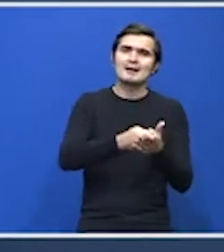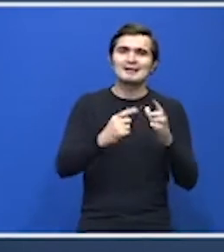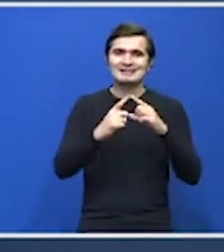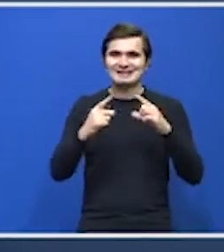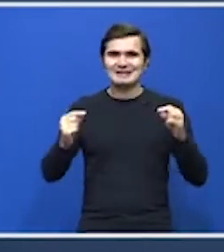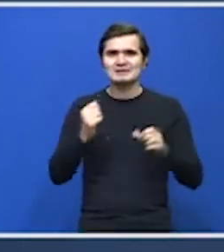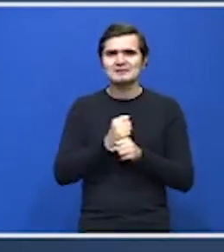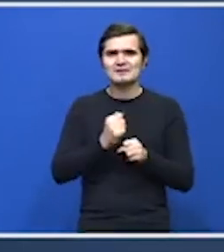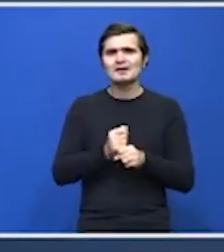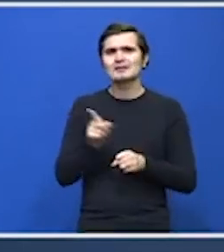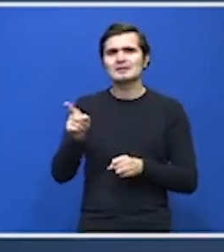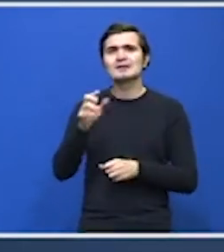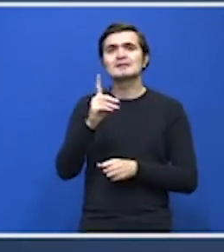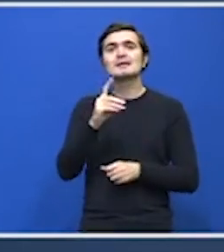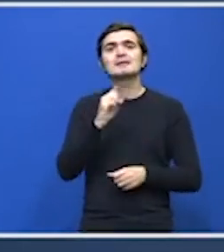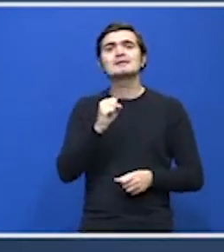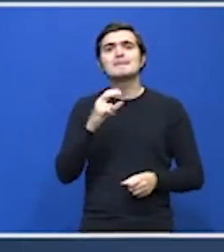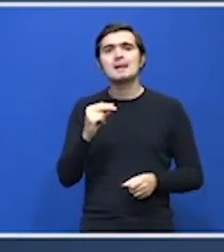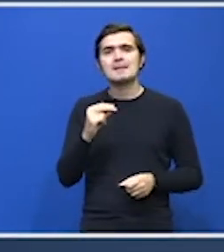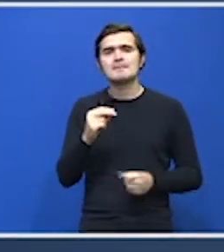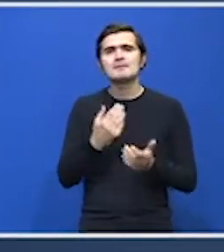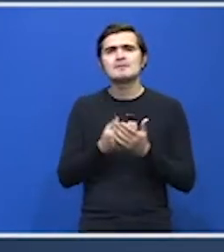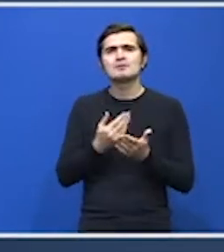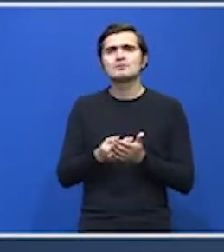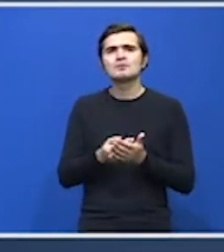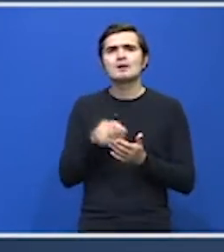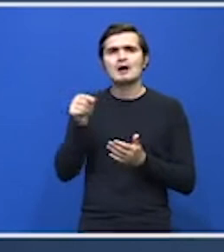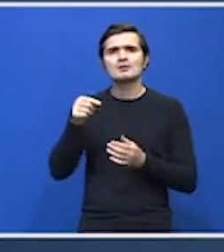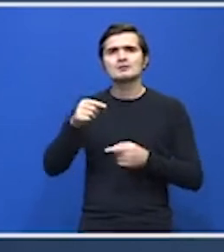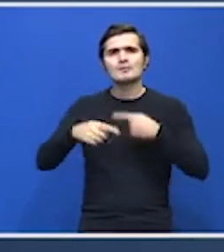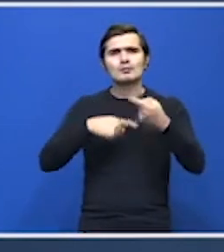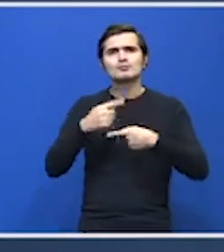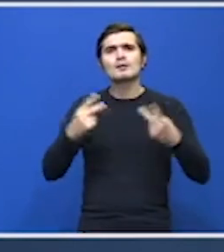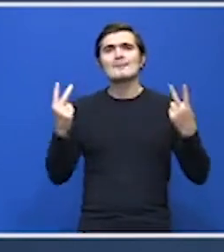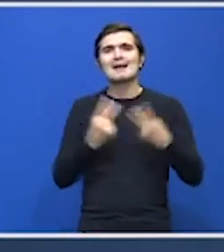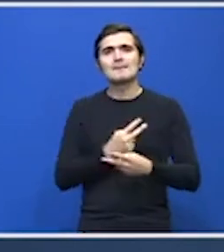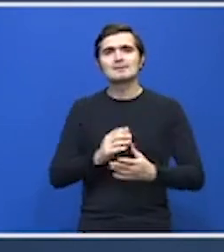să se facă de către direcțiile de sănătate publică, pentru că astfel procedura este mai rapidă. Mulțumesc!